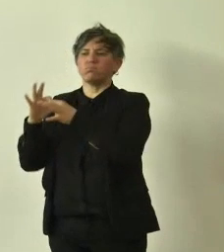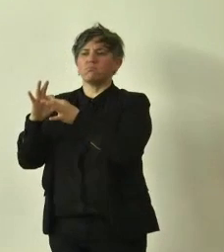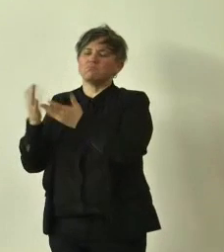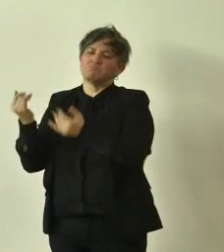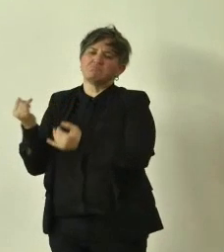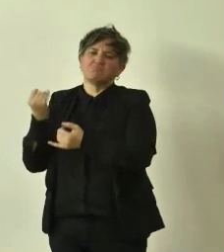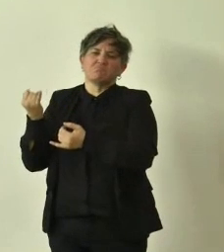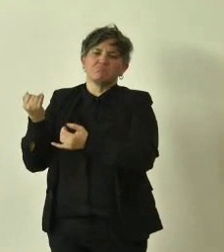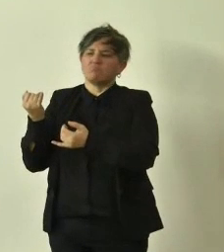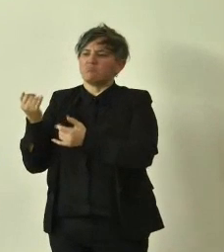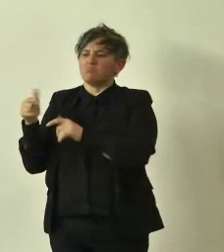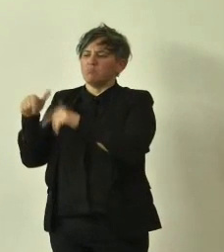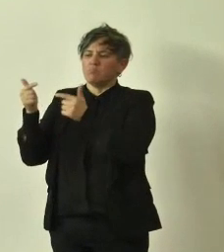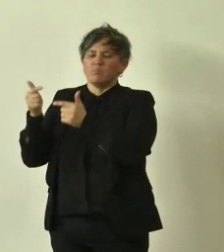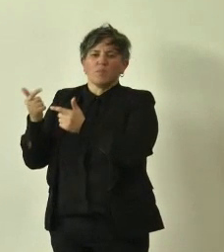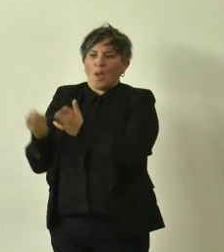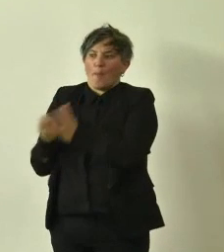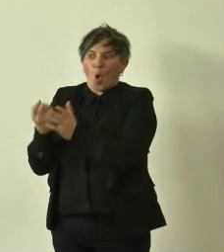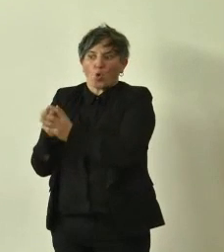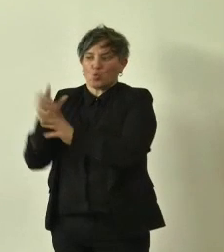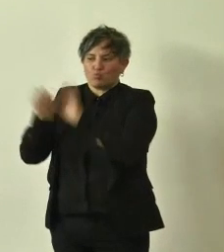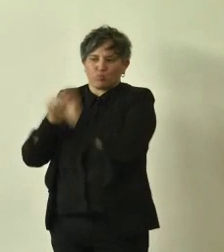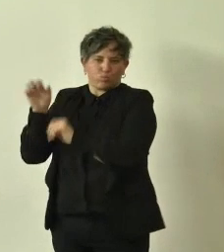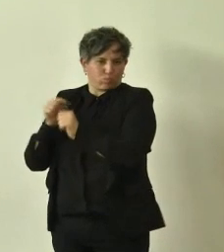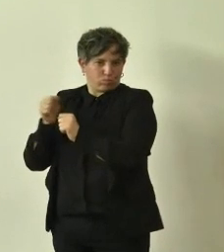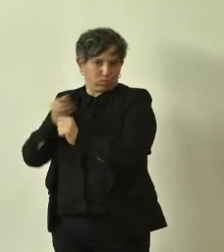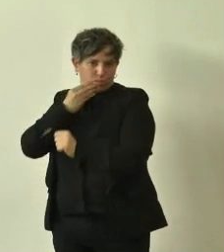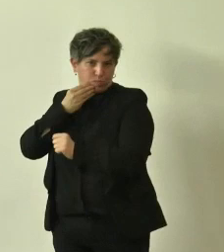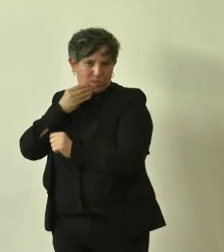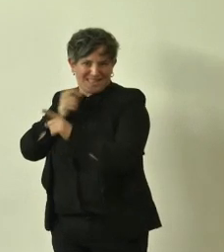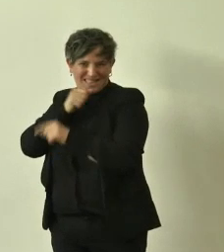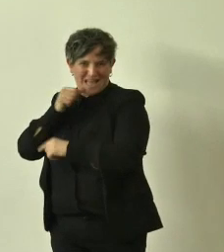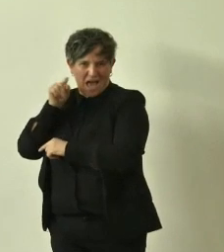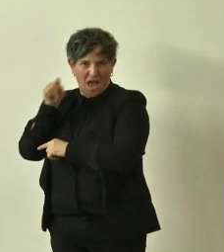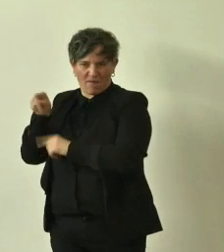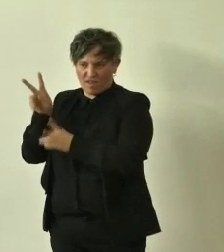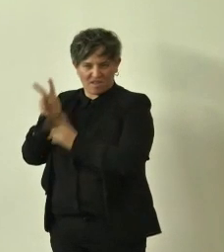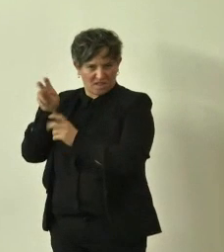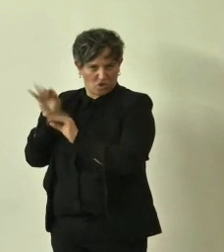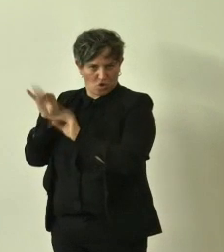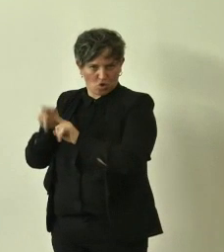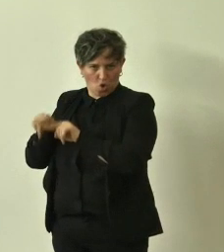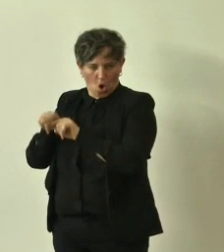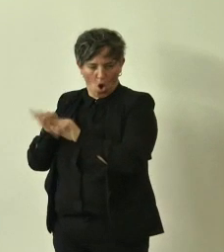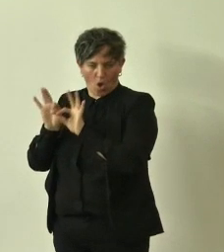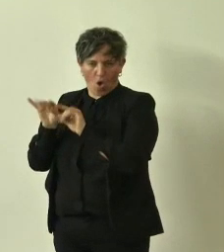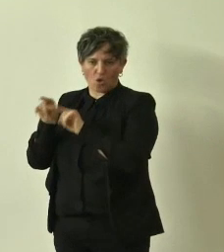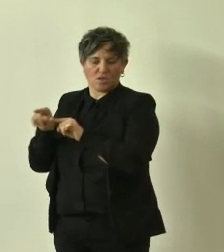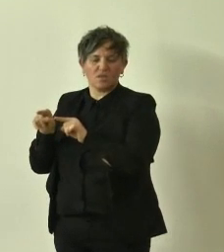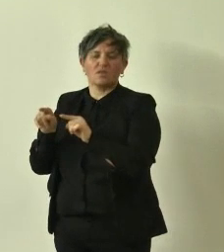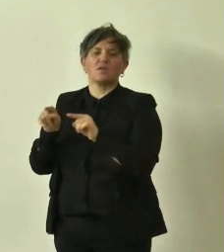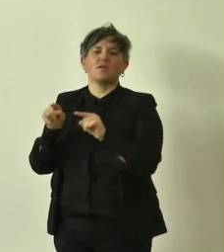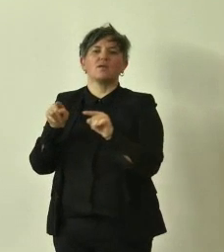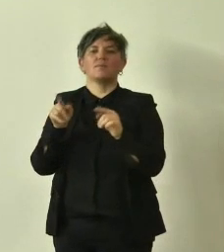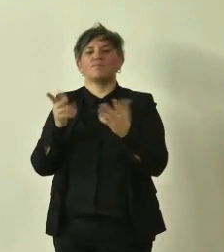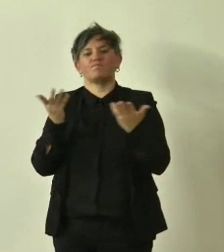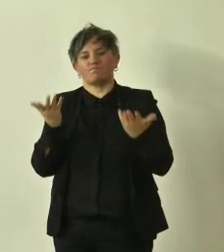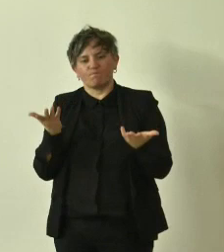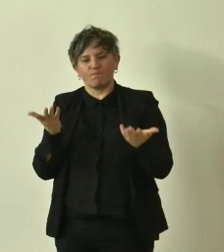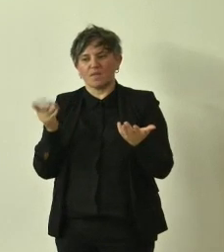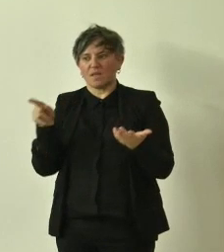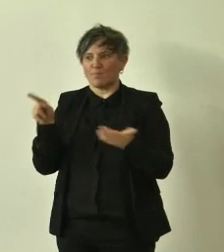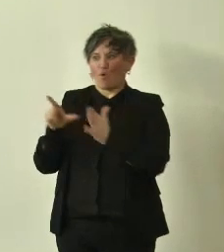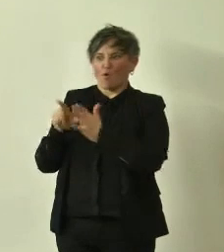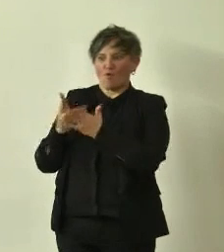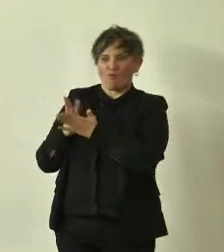piante sfruttate a scopo produttivo è chiaro che queste piante non hanno un futuro nell'ottica della